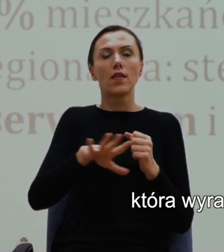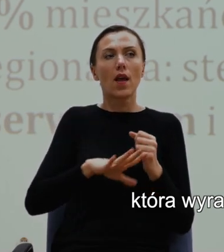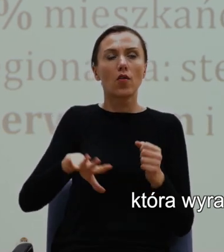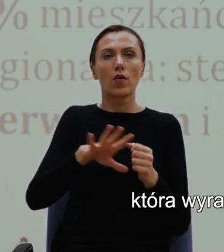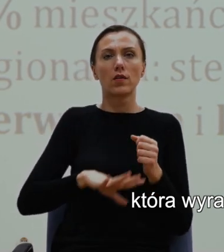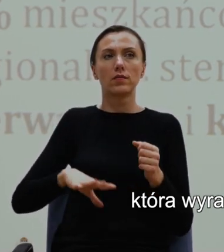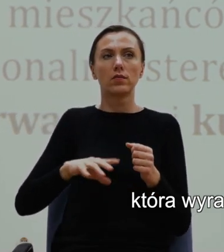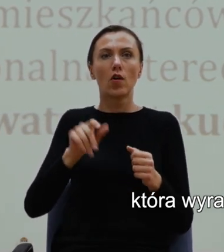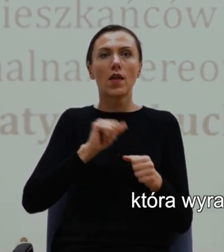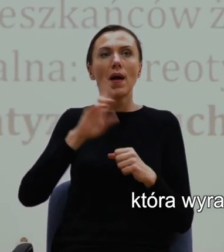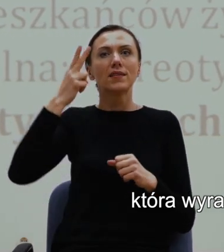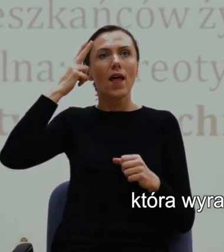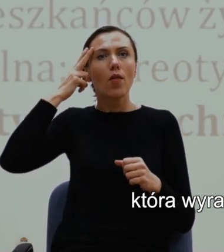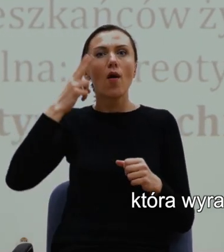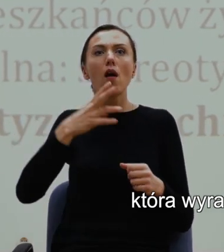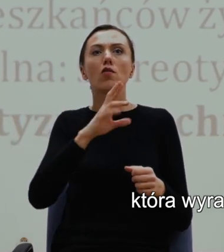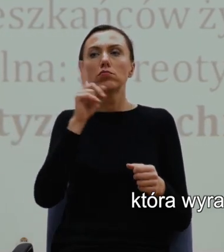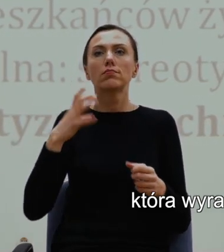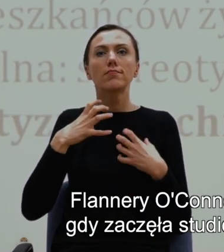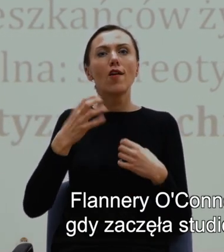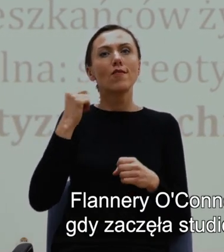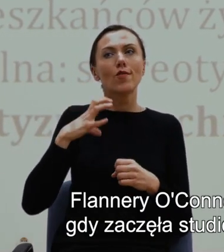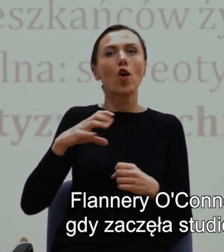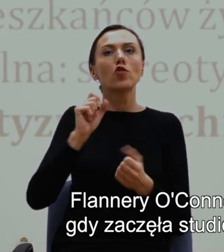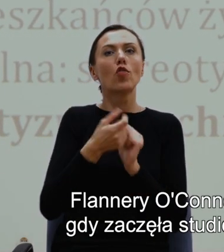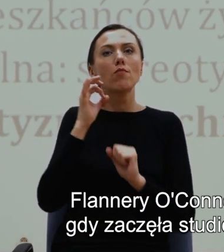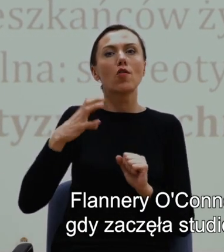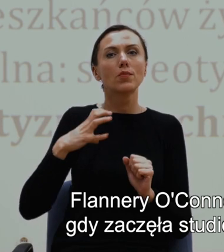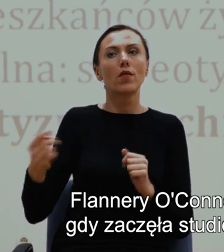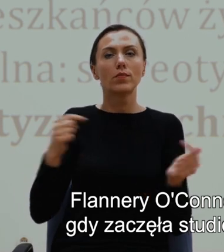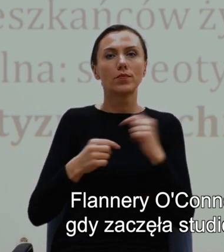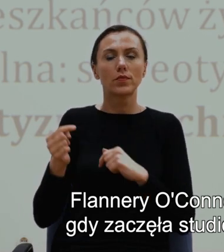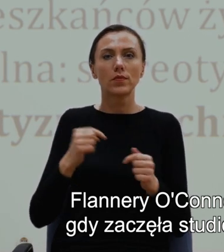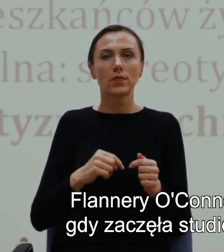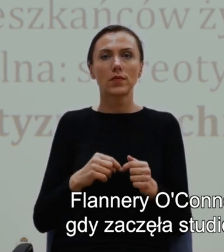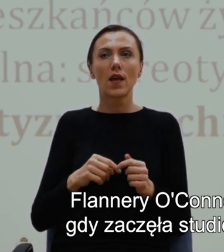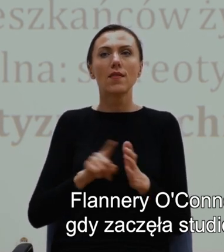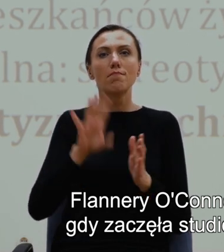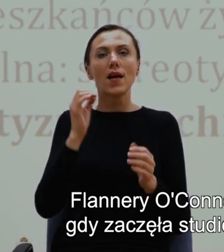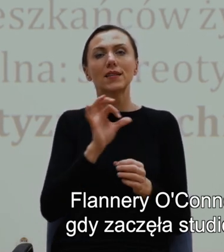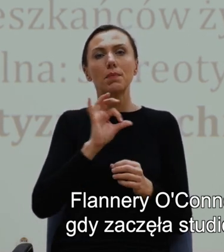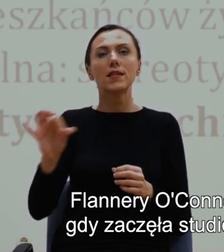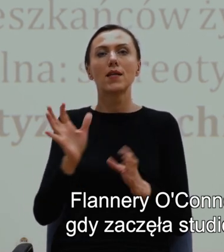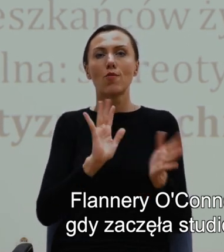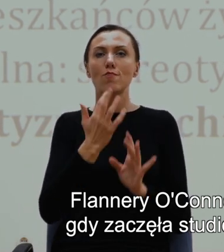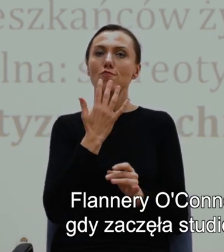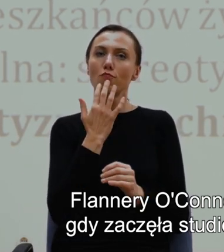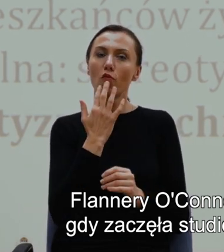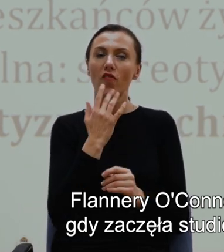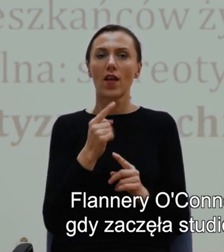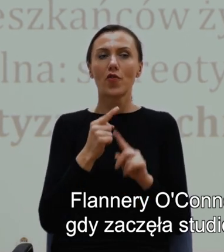gościnności w bardzo silnym akcencie. Flannery O'Connor, jedna z pisarek, o której będę zaraz mówił,